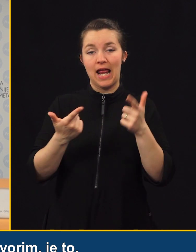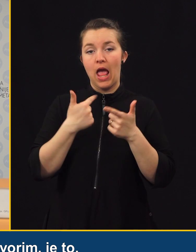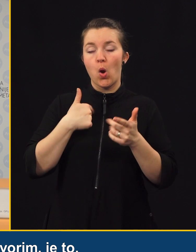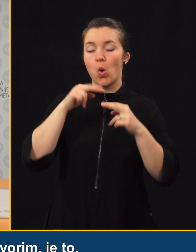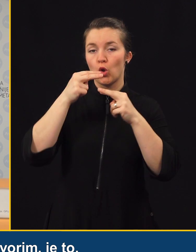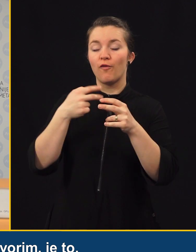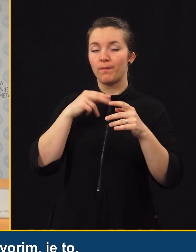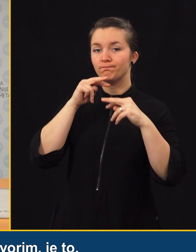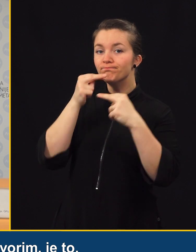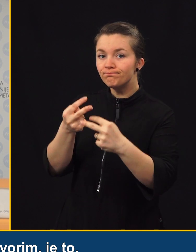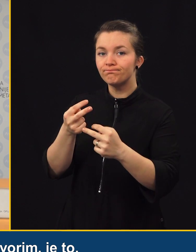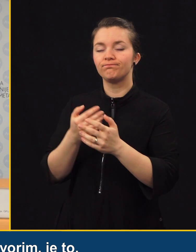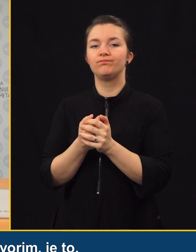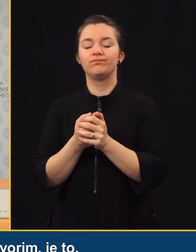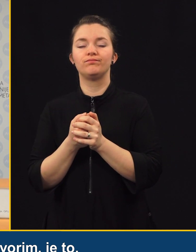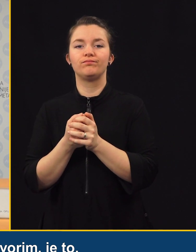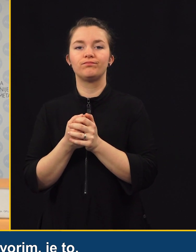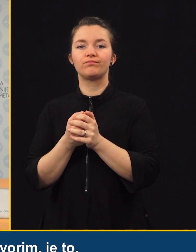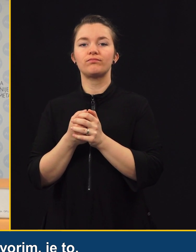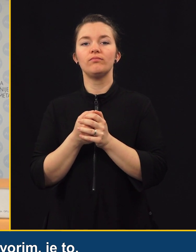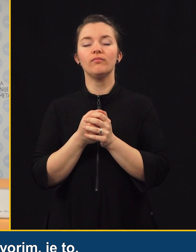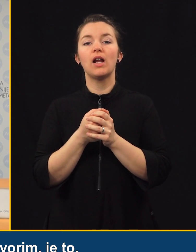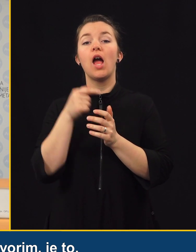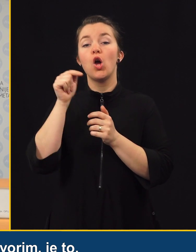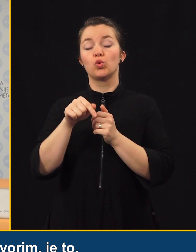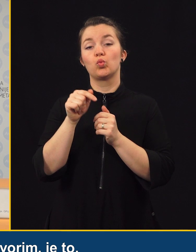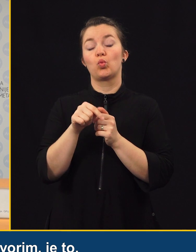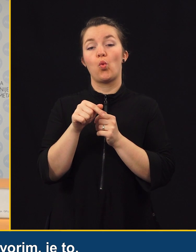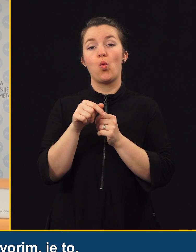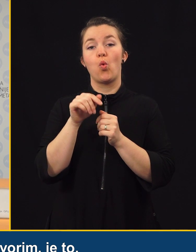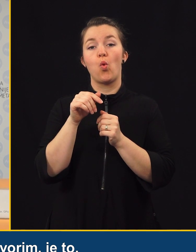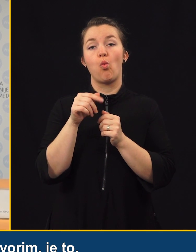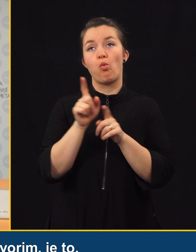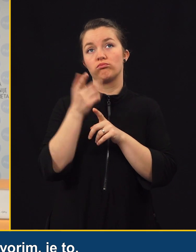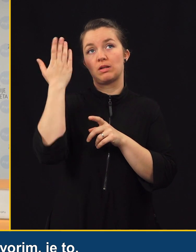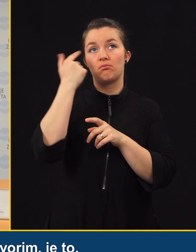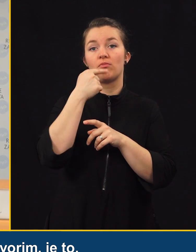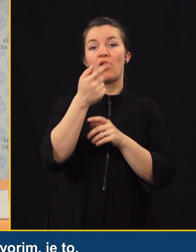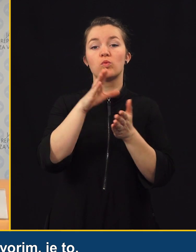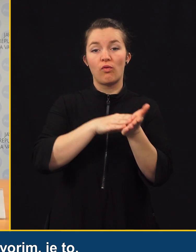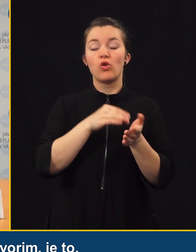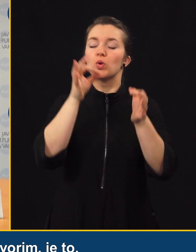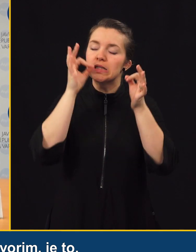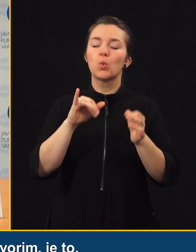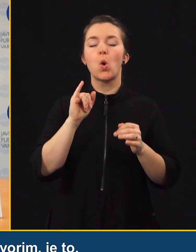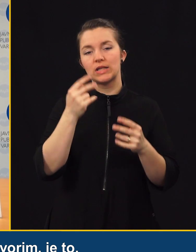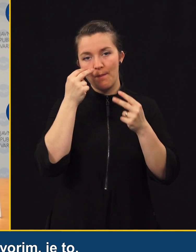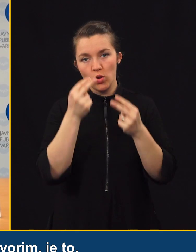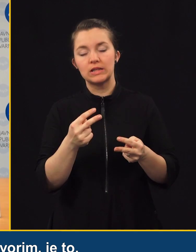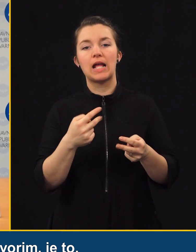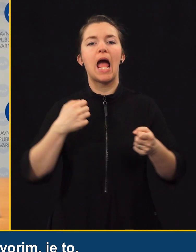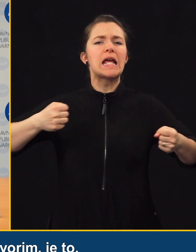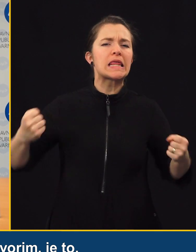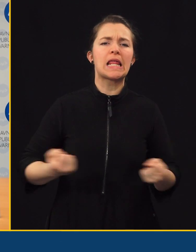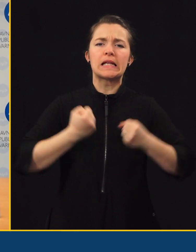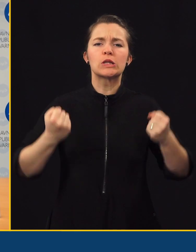lahko jaz odgovorim, je seveda to, da, tako kot sem v vodom povedal, zagotovo se poznajo